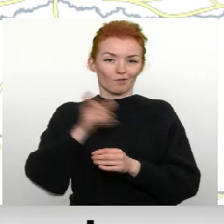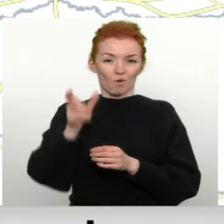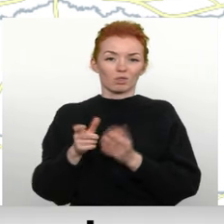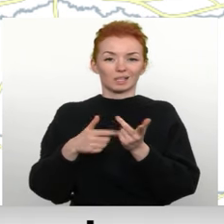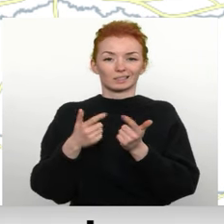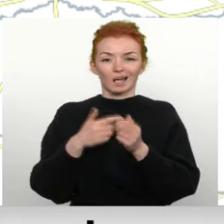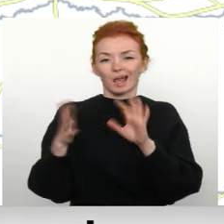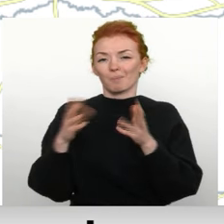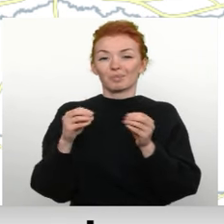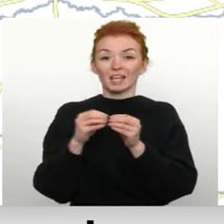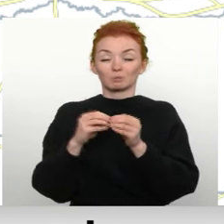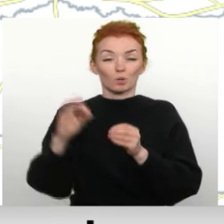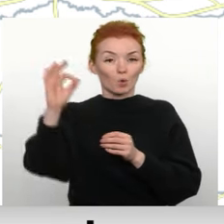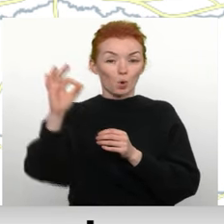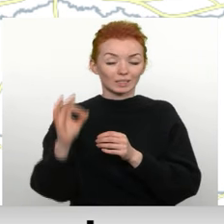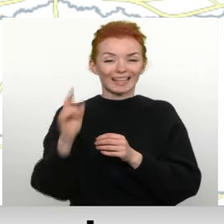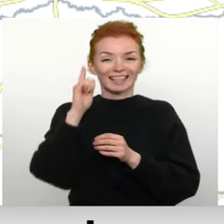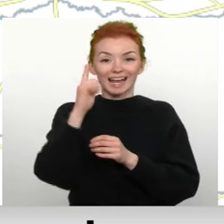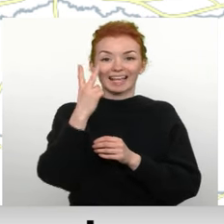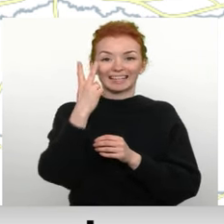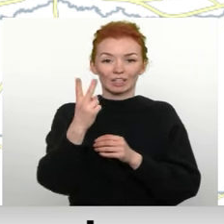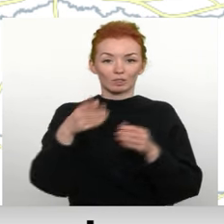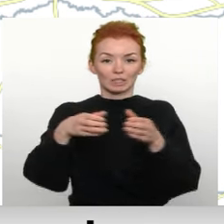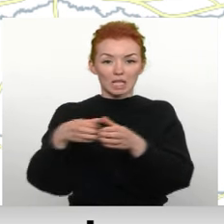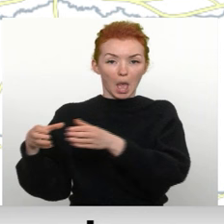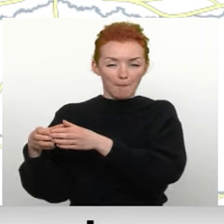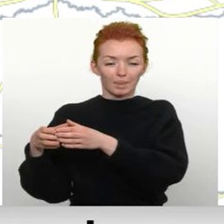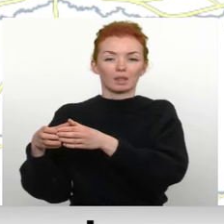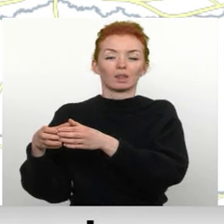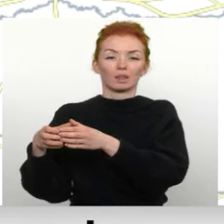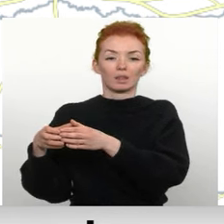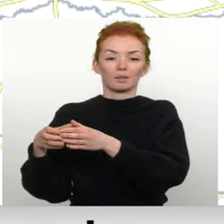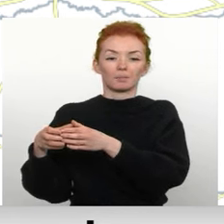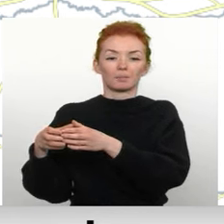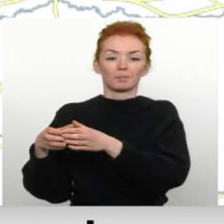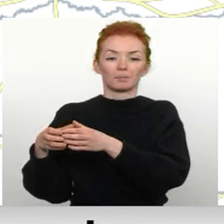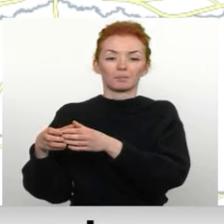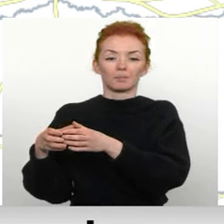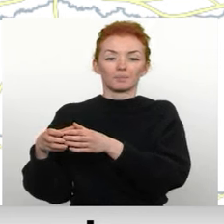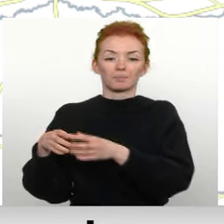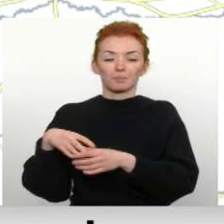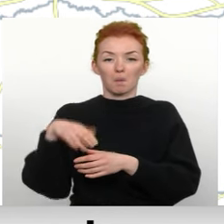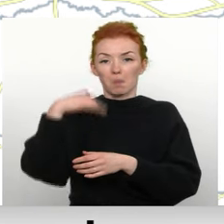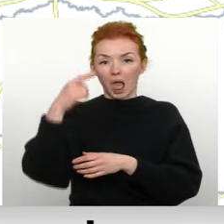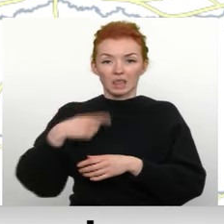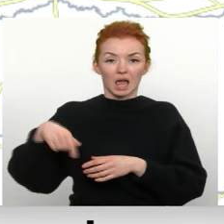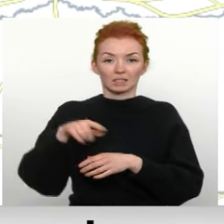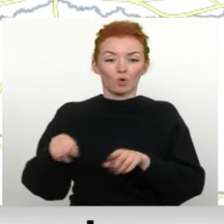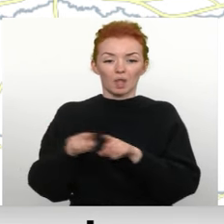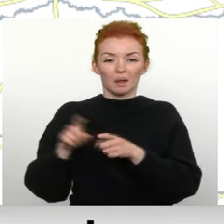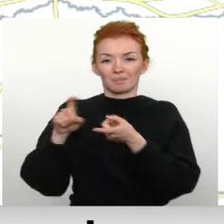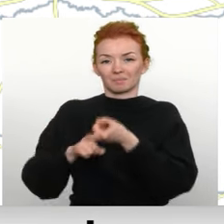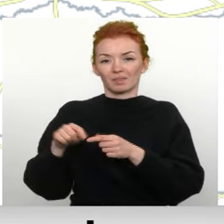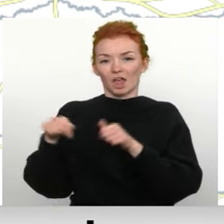tāp 10 procentiem. Tikai divi ciem, tātad pats Baltas zarbs un tam būtībā pieguļoši